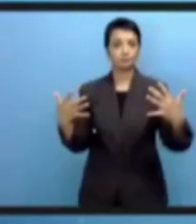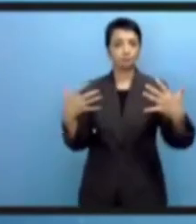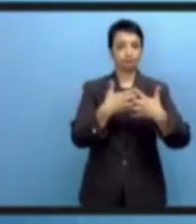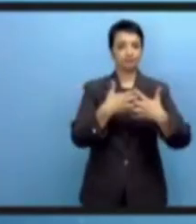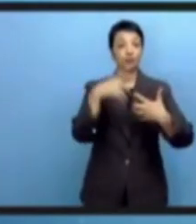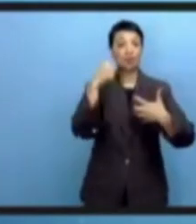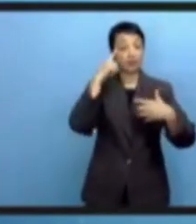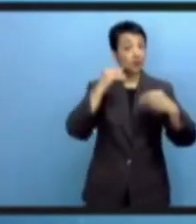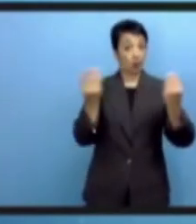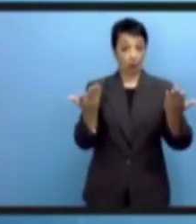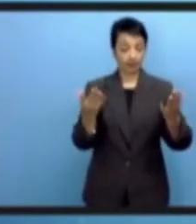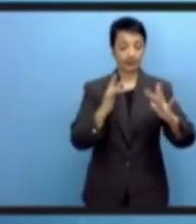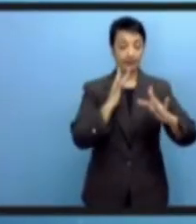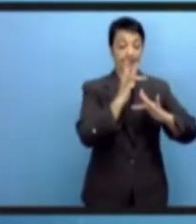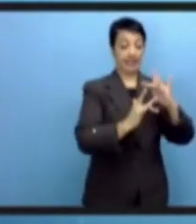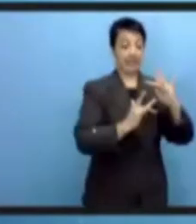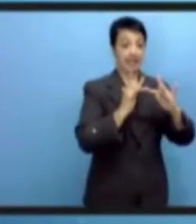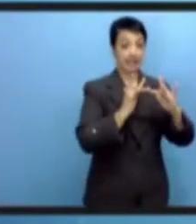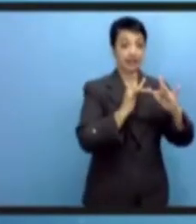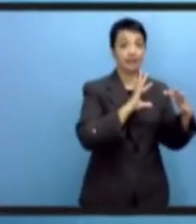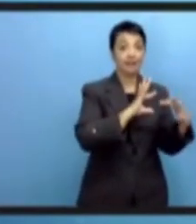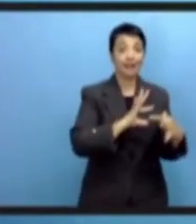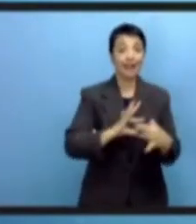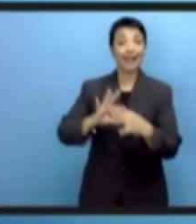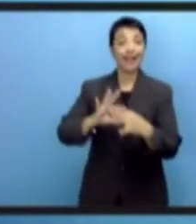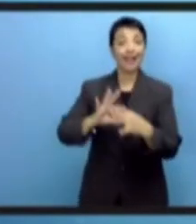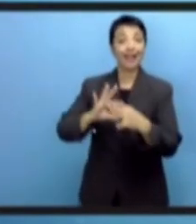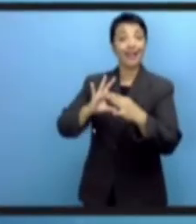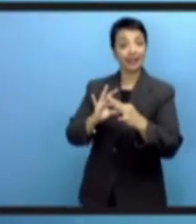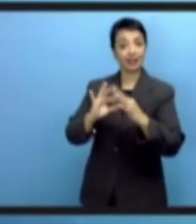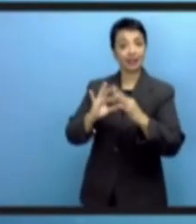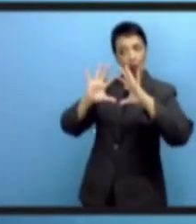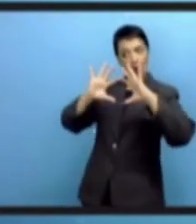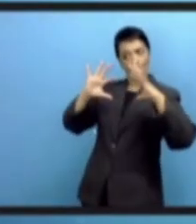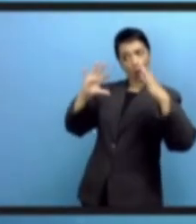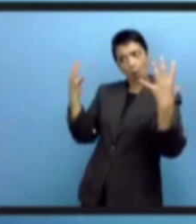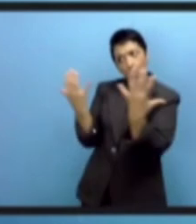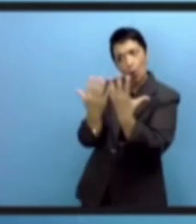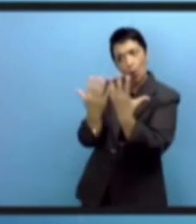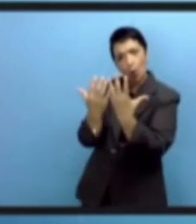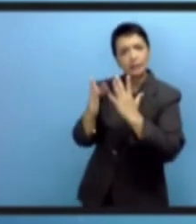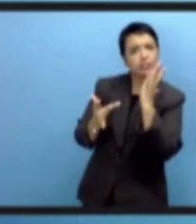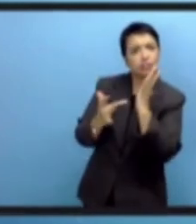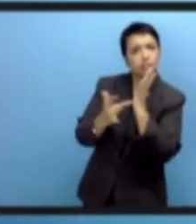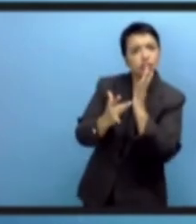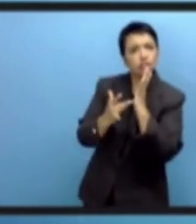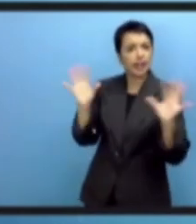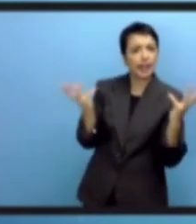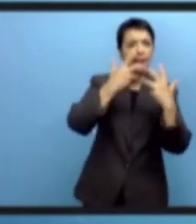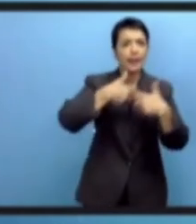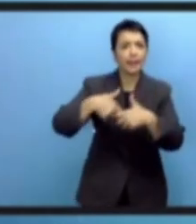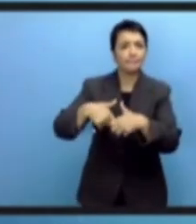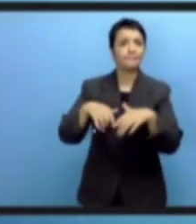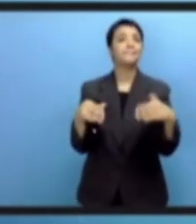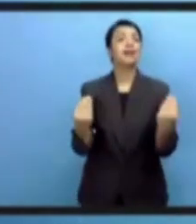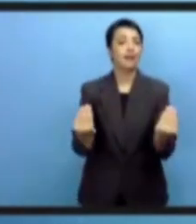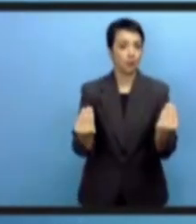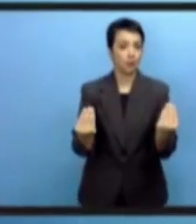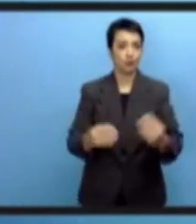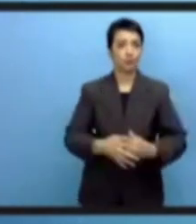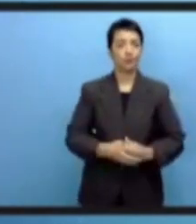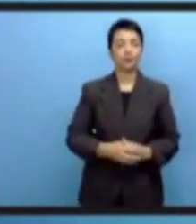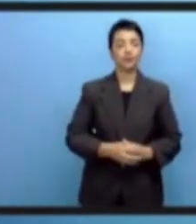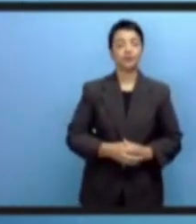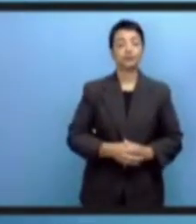усиление управления цифровыми технологиями не только интернета, а в целом всех цифровых